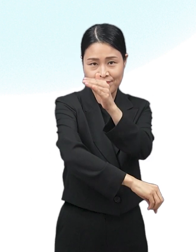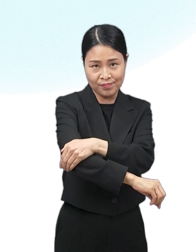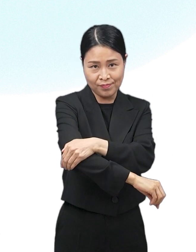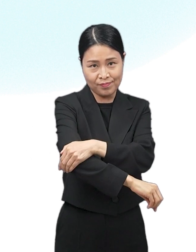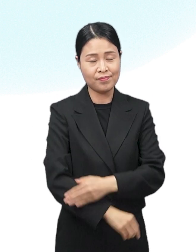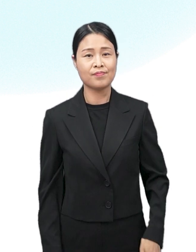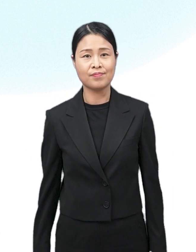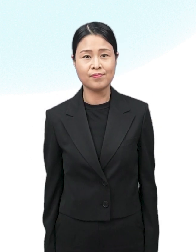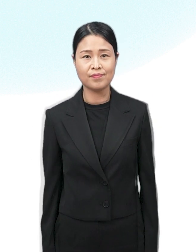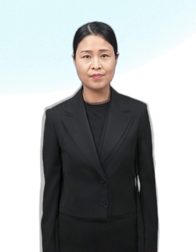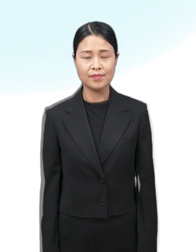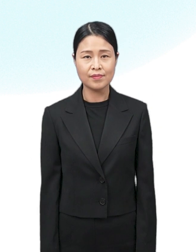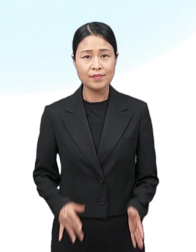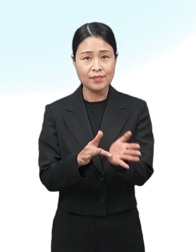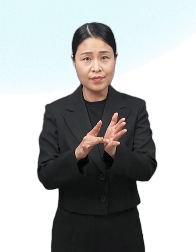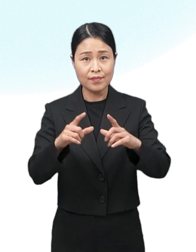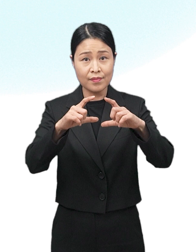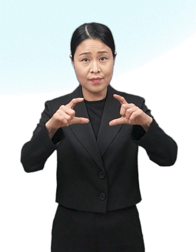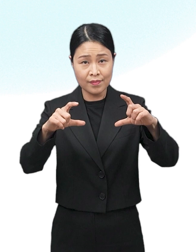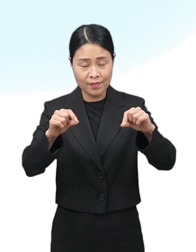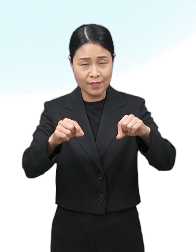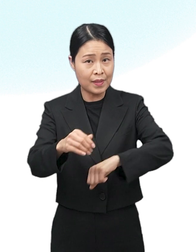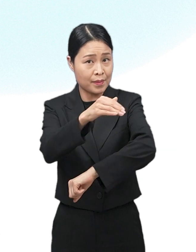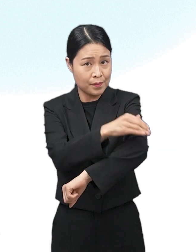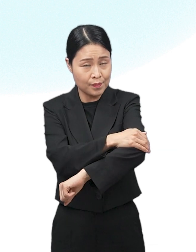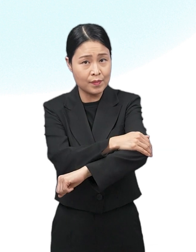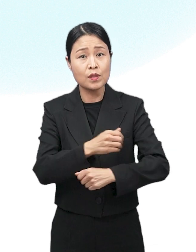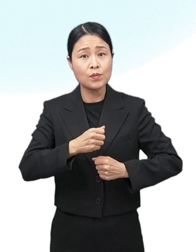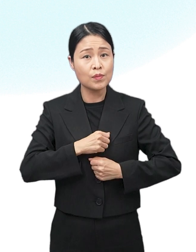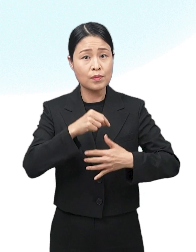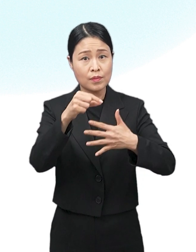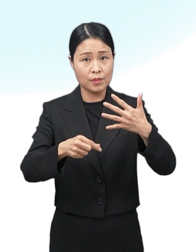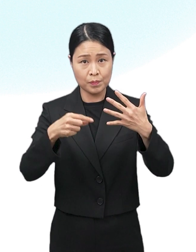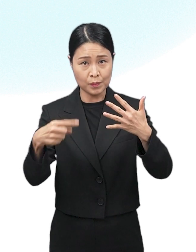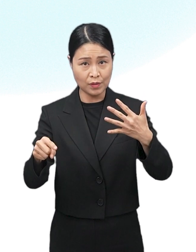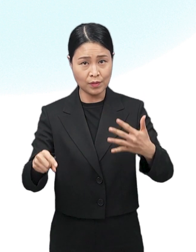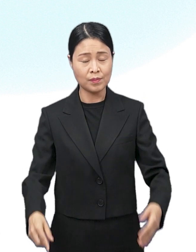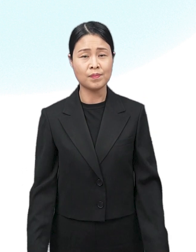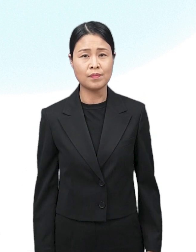부착합니다 이 약의 사용상 주의사항은 무엇입니까?